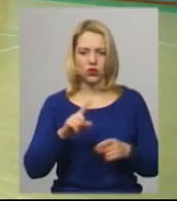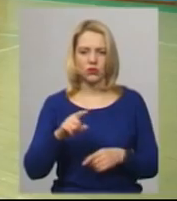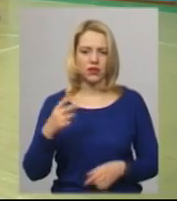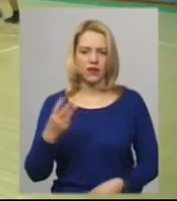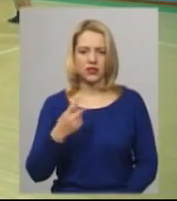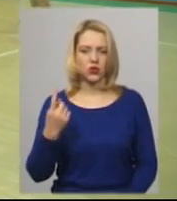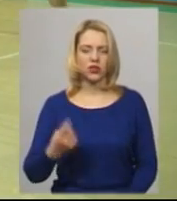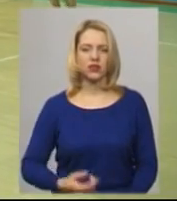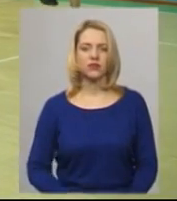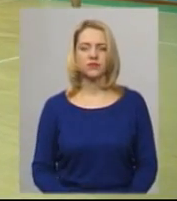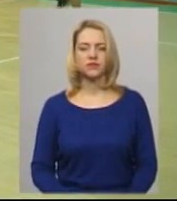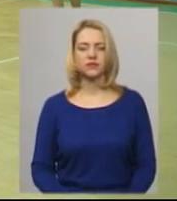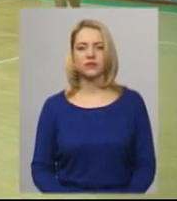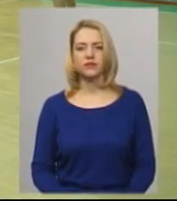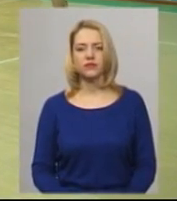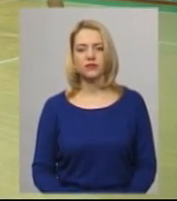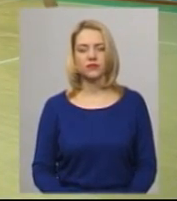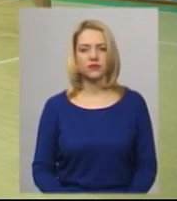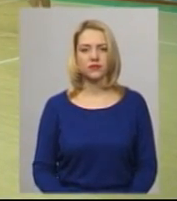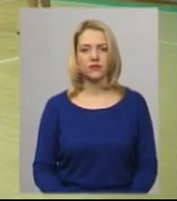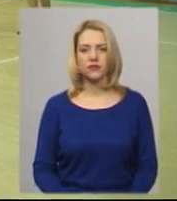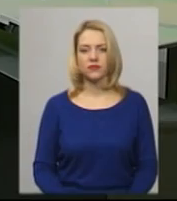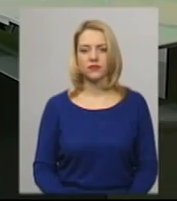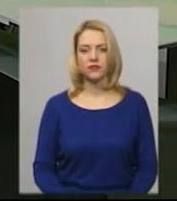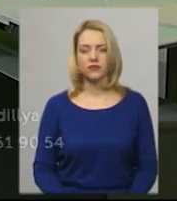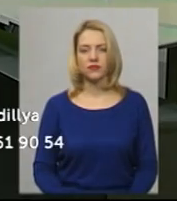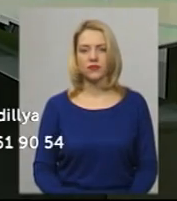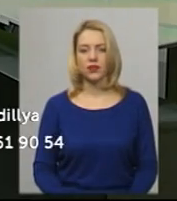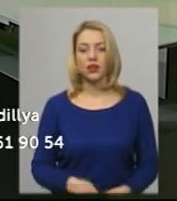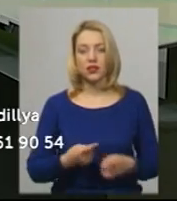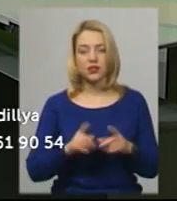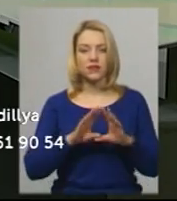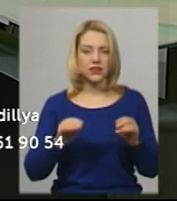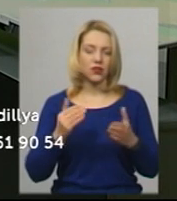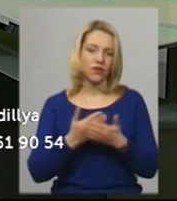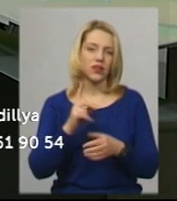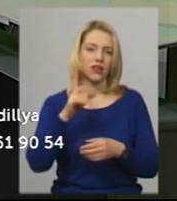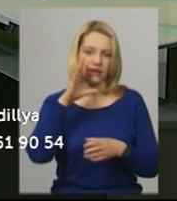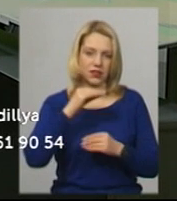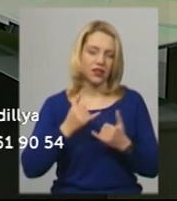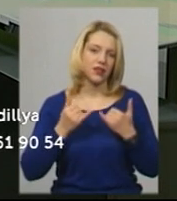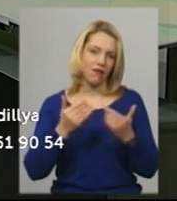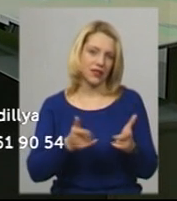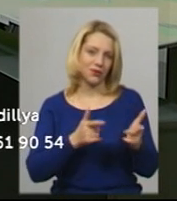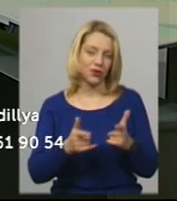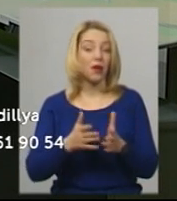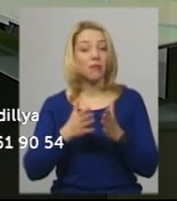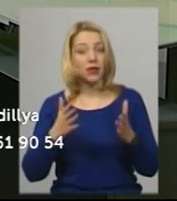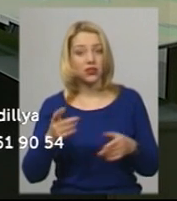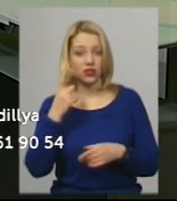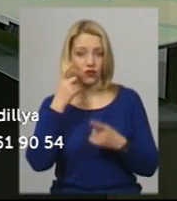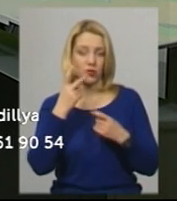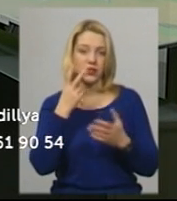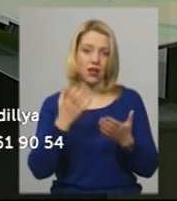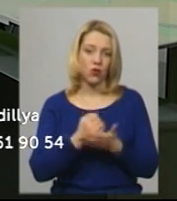Гуменій, Дем'ян Цегольник. Новини на Суспільному. Хмельницький. Це всі новини, які ми встигли для вас підготувати. Більше інформації